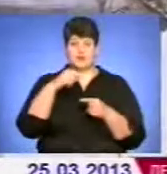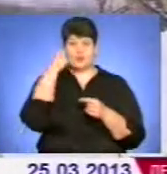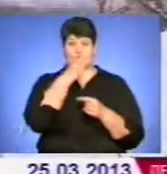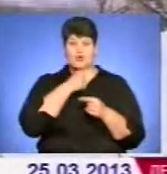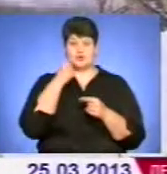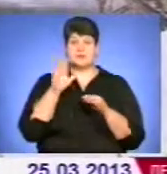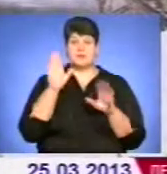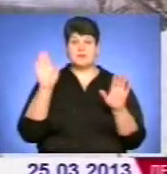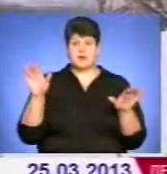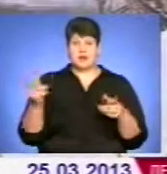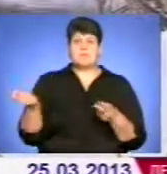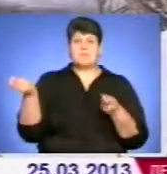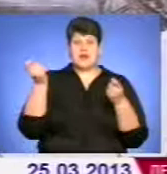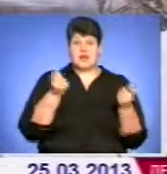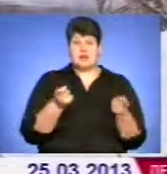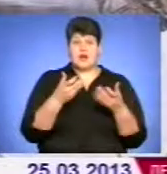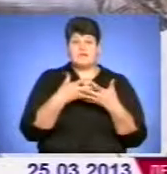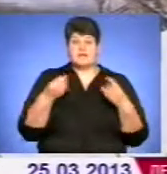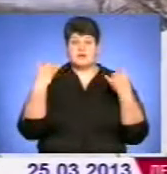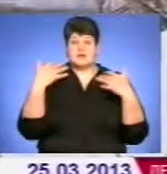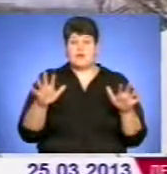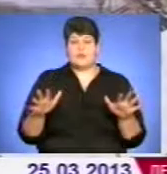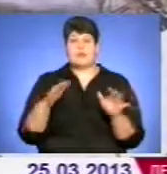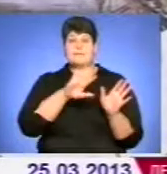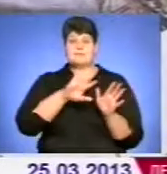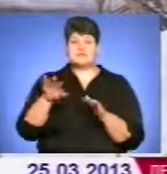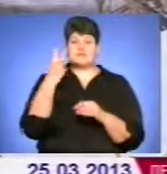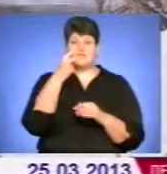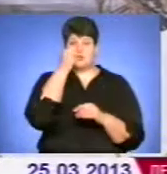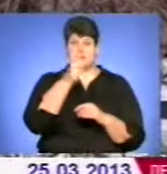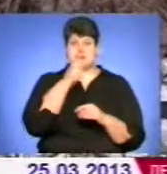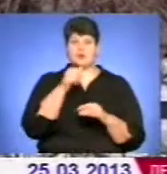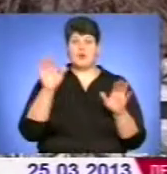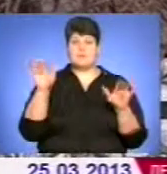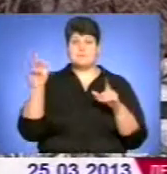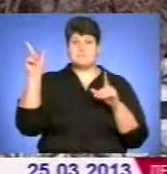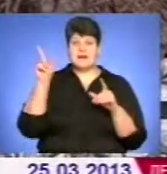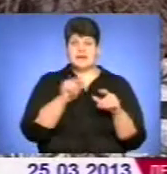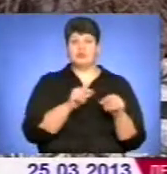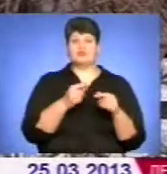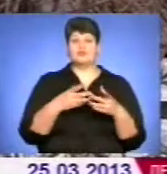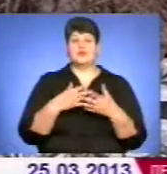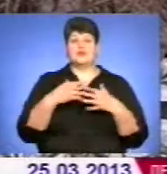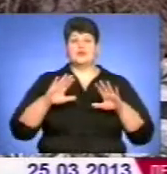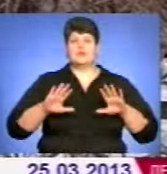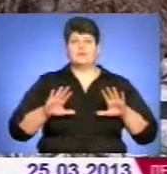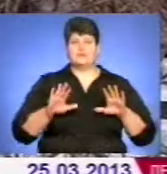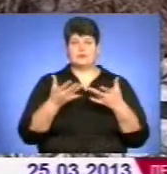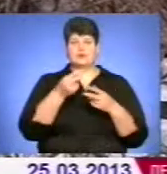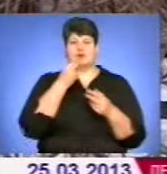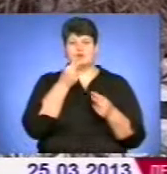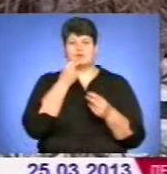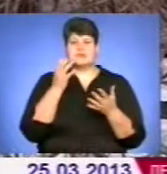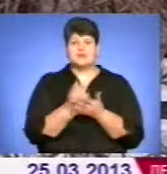на Тернопілля прилетіли, а весну загубили. Після майже двомісячного перельоту перенаті виснажені. За таких погодніх умов їжу знайти